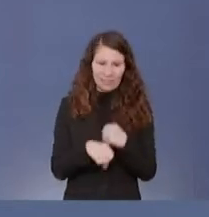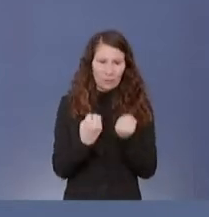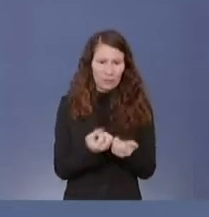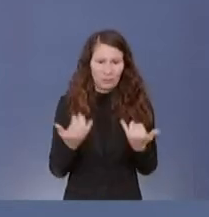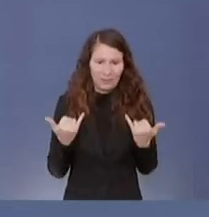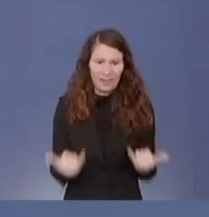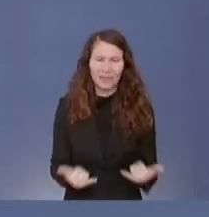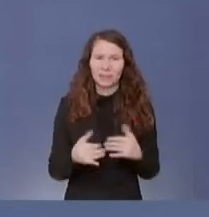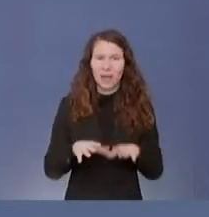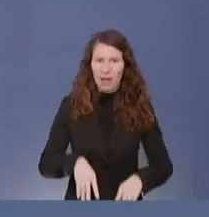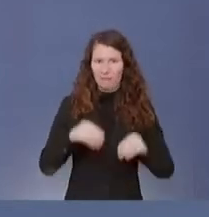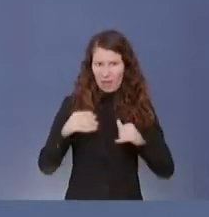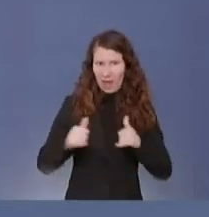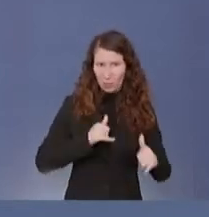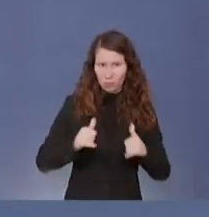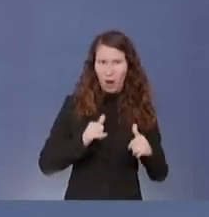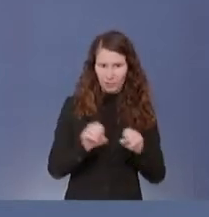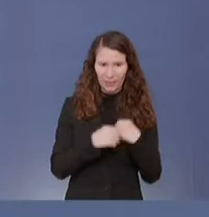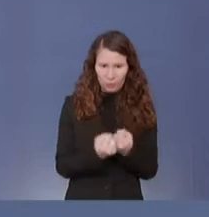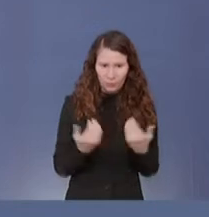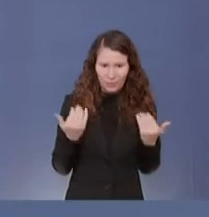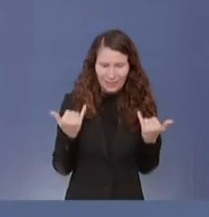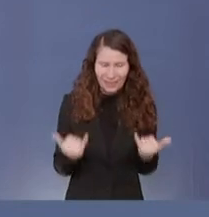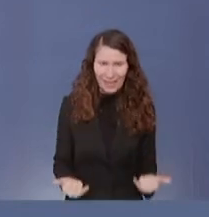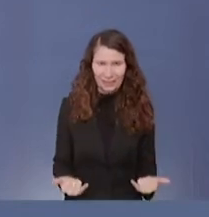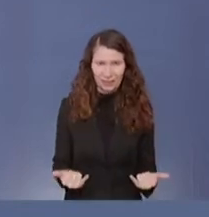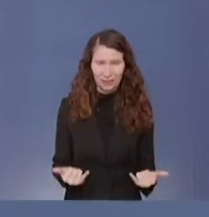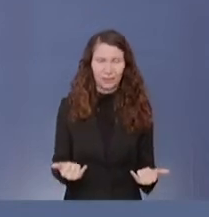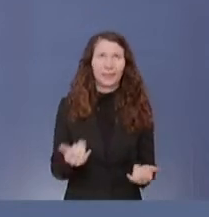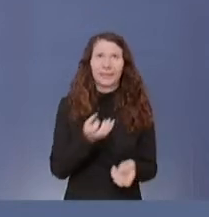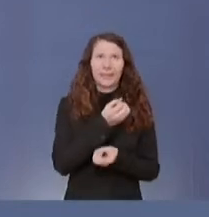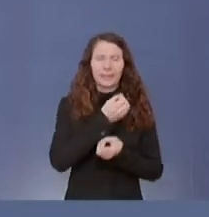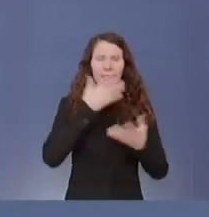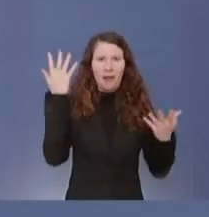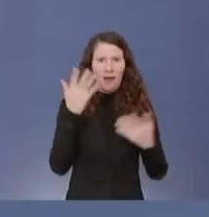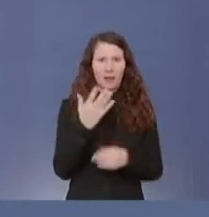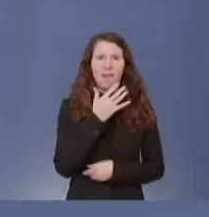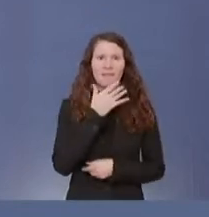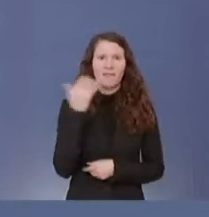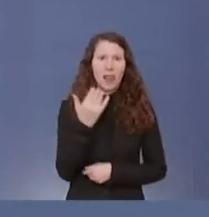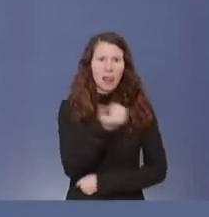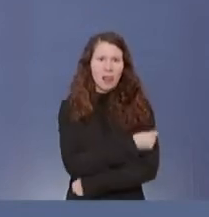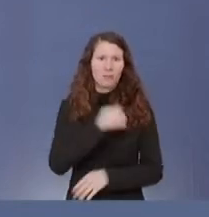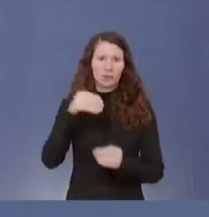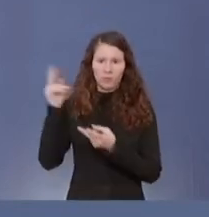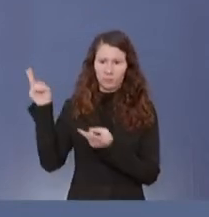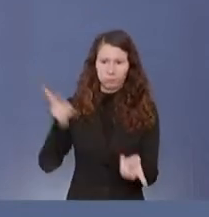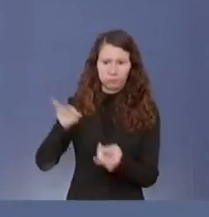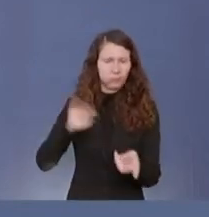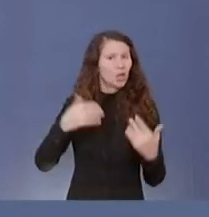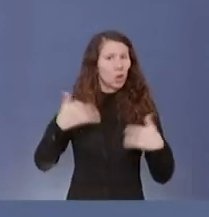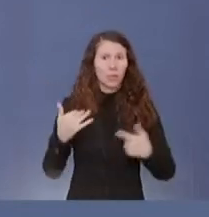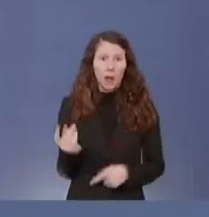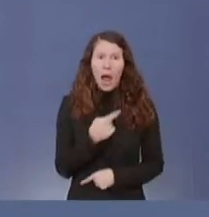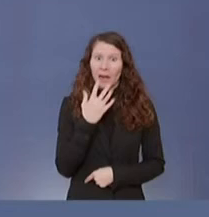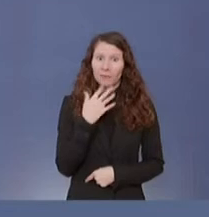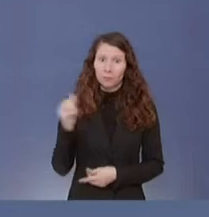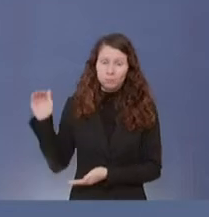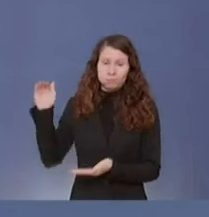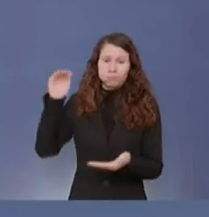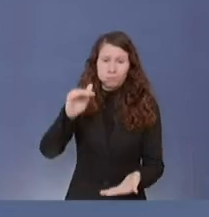jetzt Anfang Januar haben, wo wir natürlich noch nicht so viel Impfstoff zur Verfügung haben, wie wir alle gerne hätten,